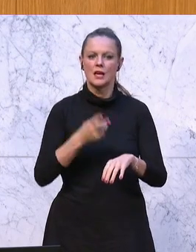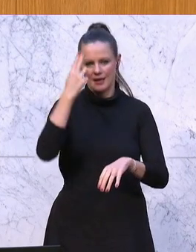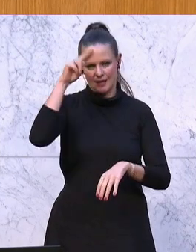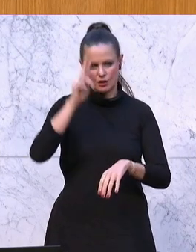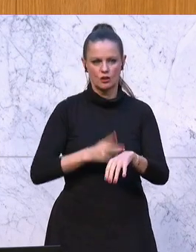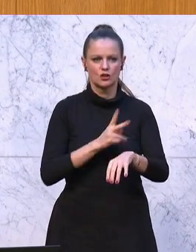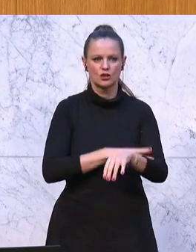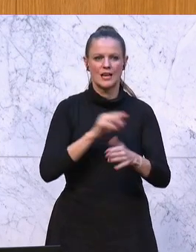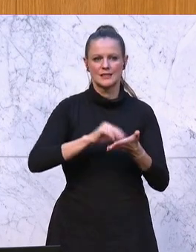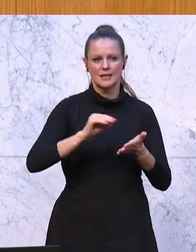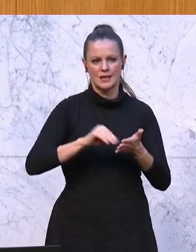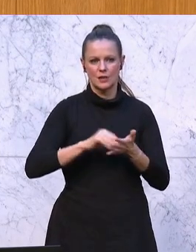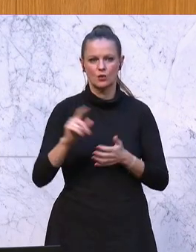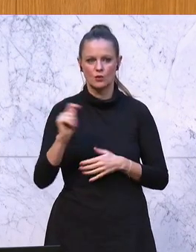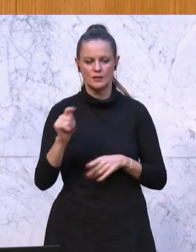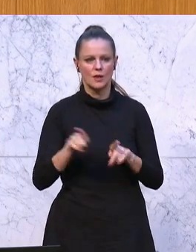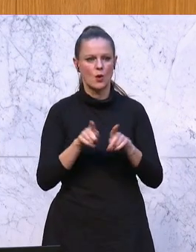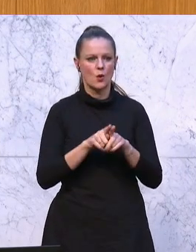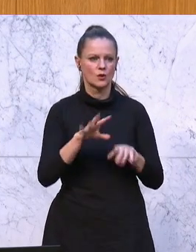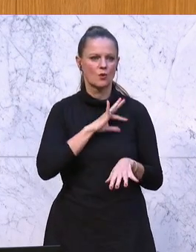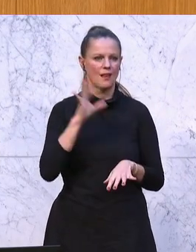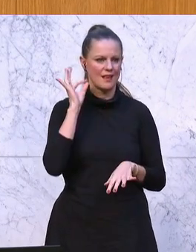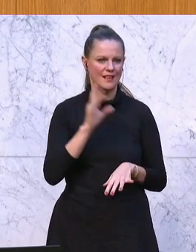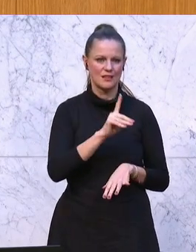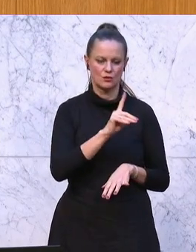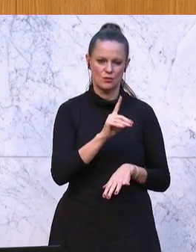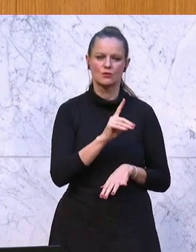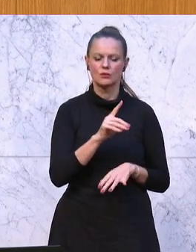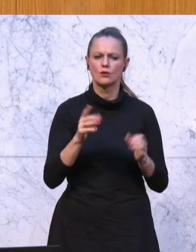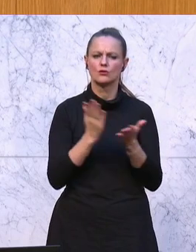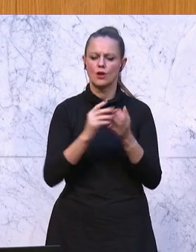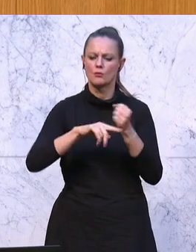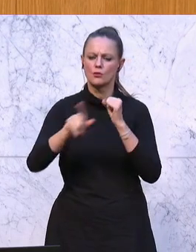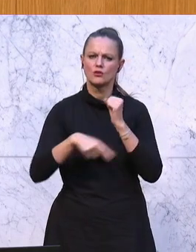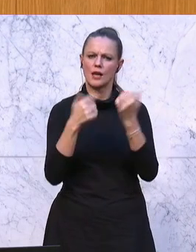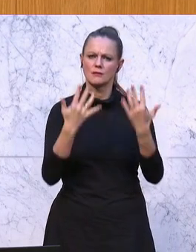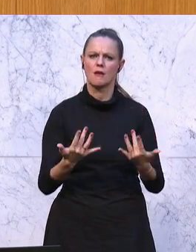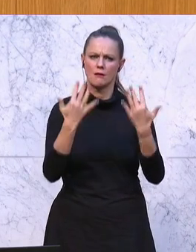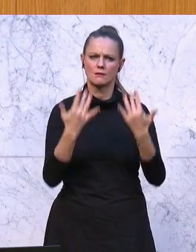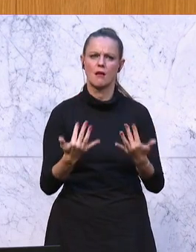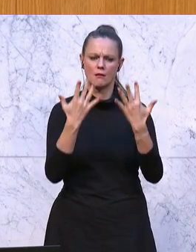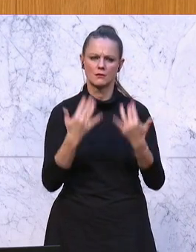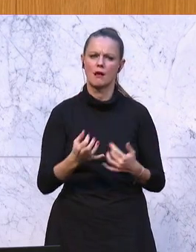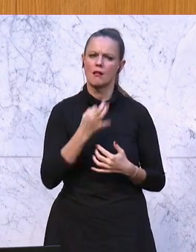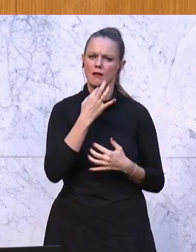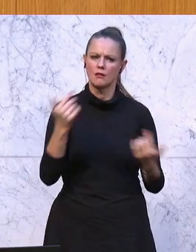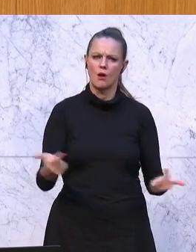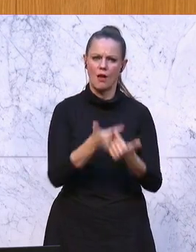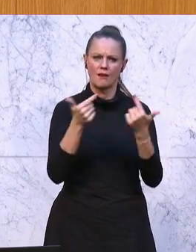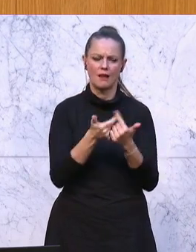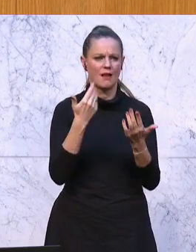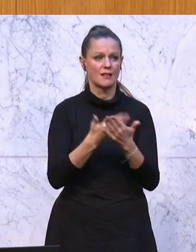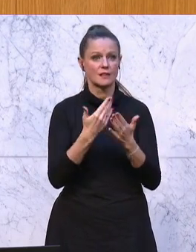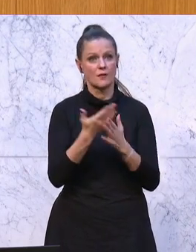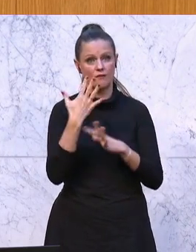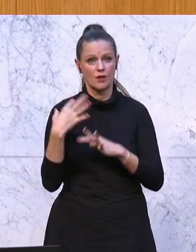Kollegin Mary Disosky von den Grünen haben das Budget in Zahlen schon sehr genau erläutert. Deswegen will ich jetzt